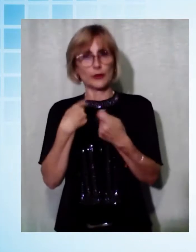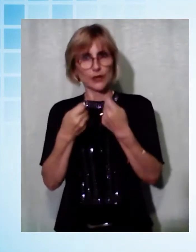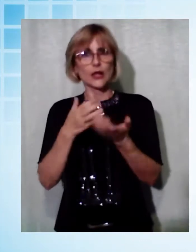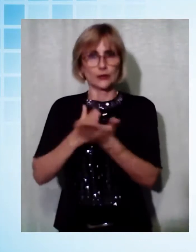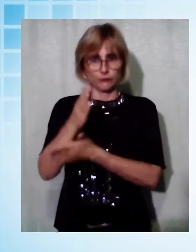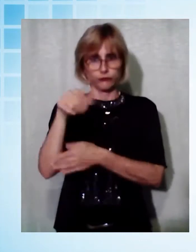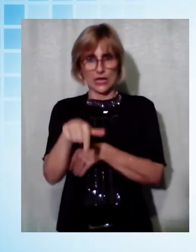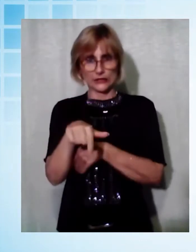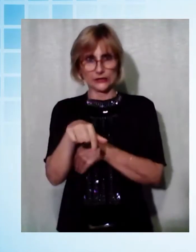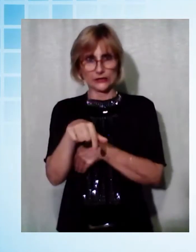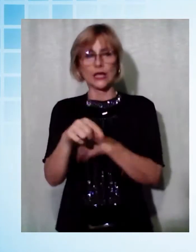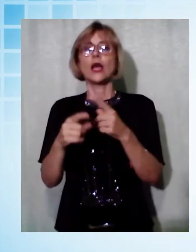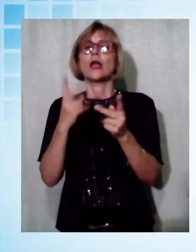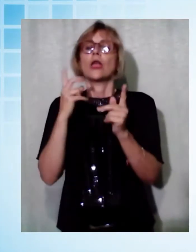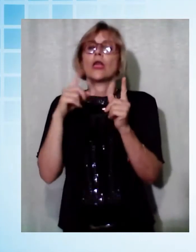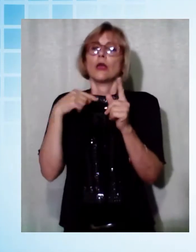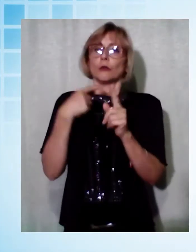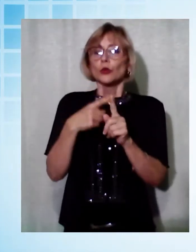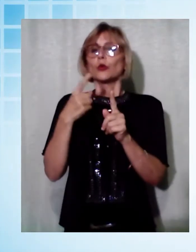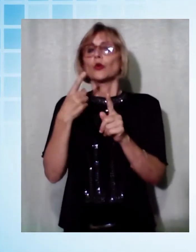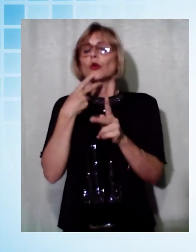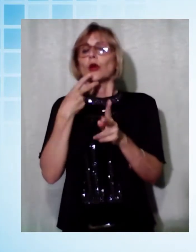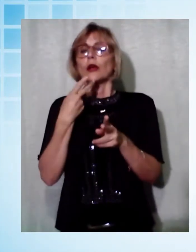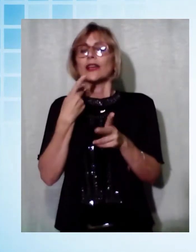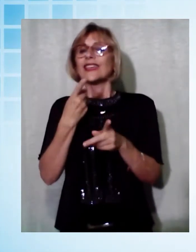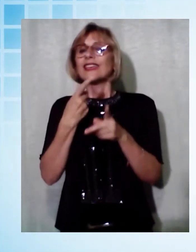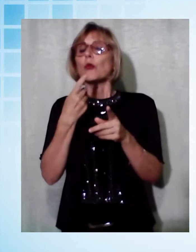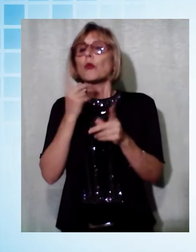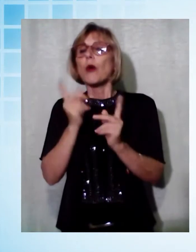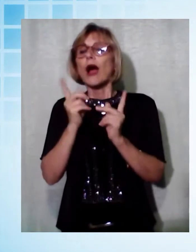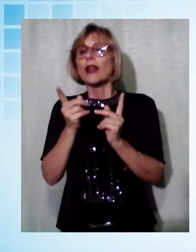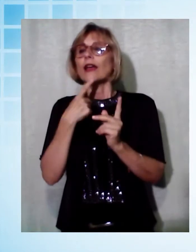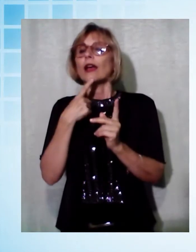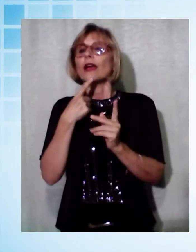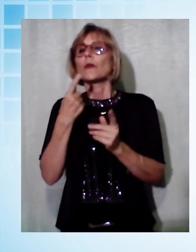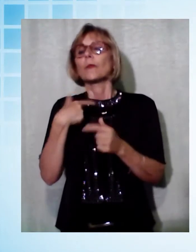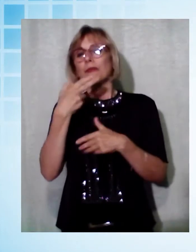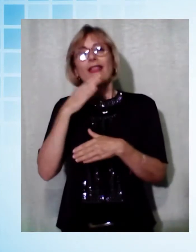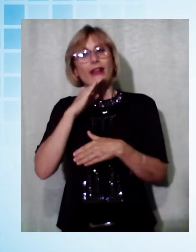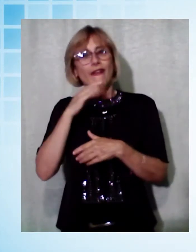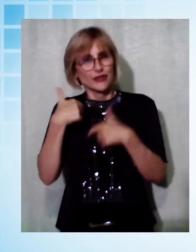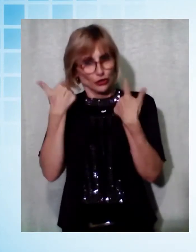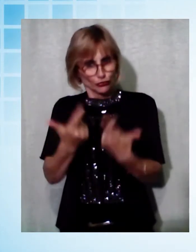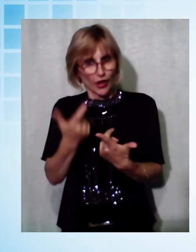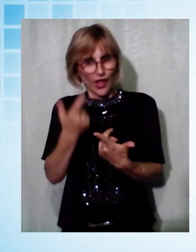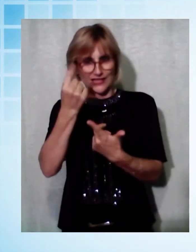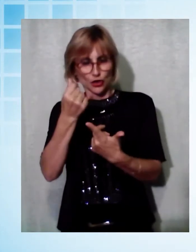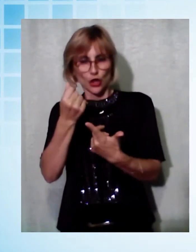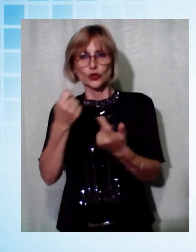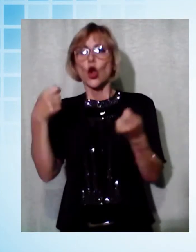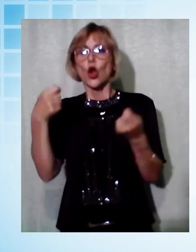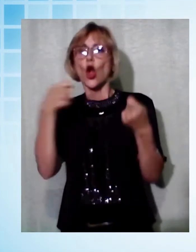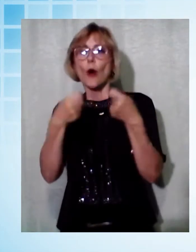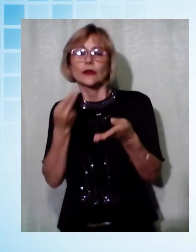metteranno a disposizione sarà raddoppiato dalla nostra cooperativa. È un modo per intervenire su un'opera che è